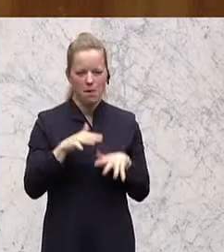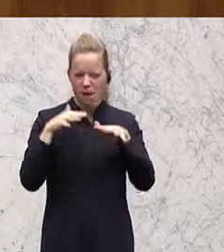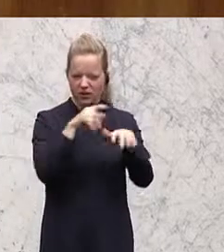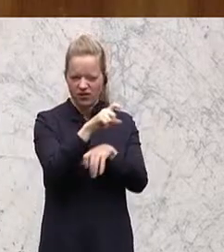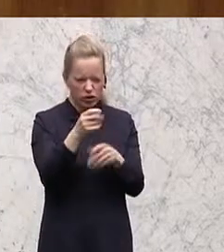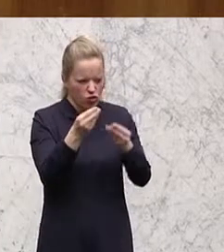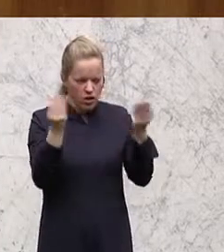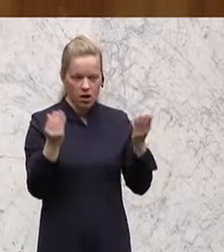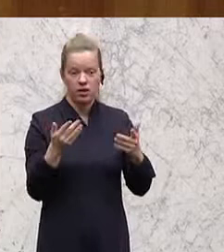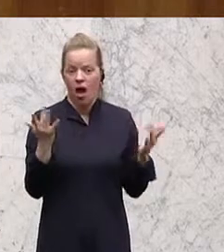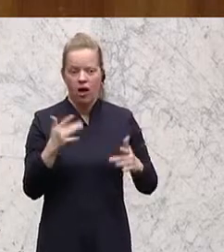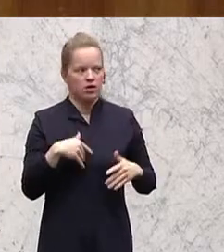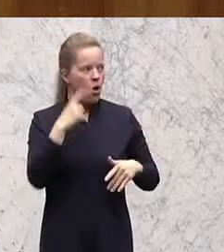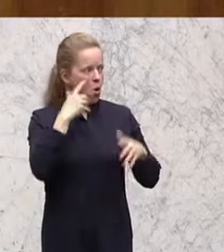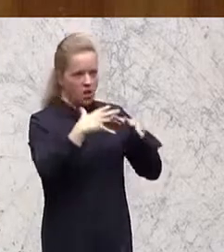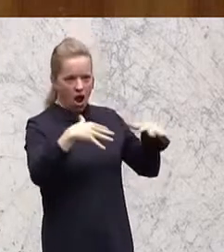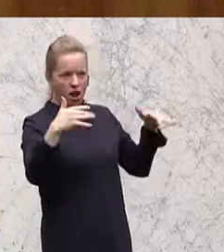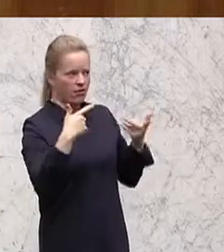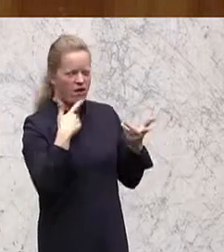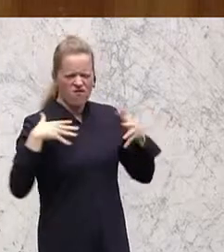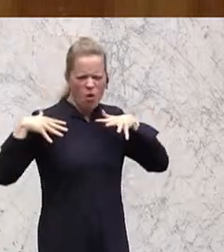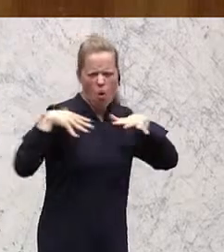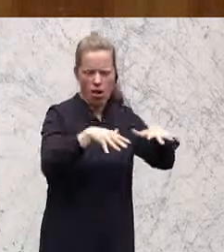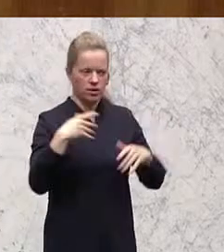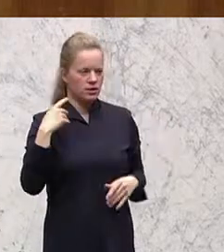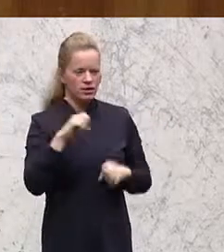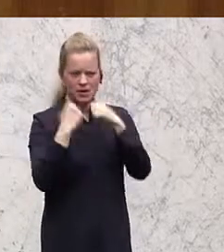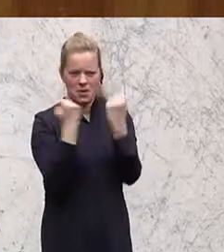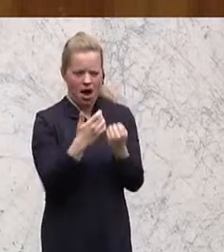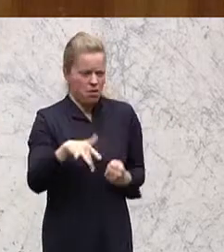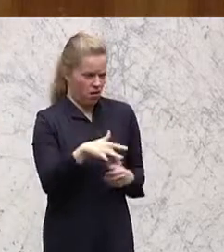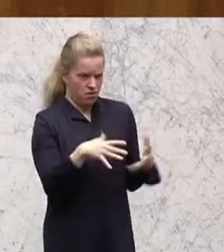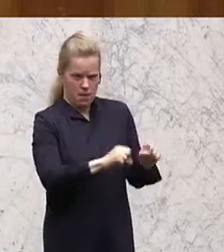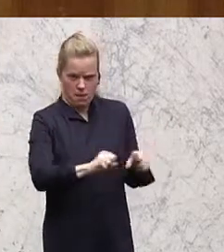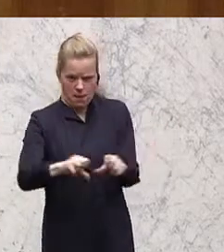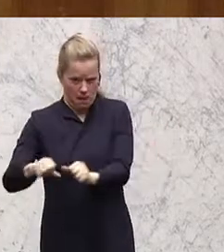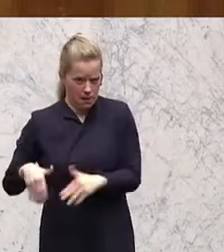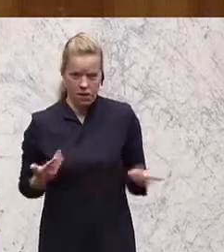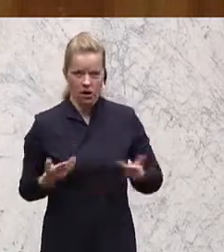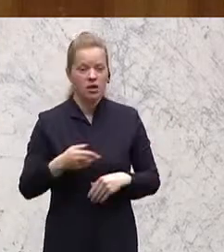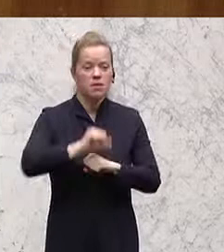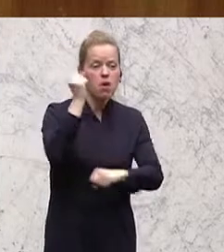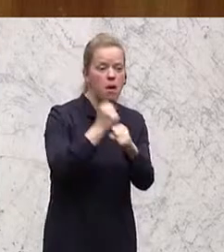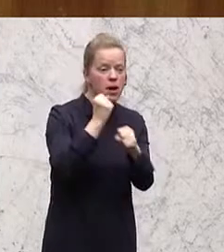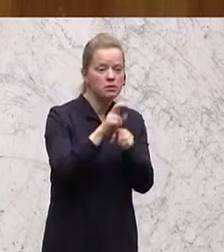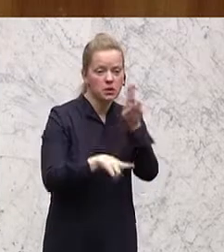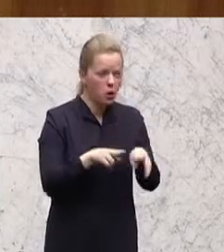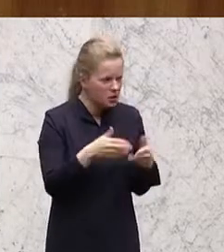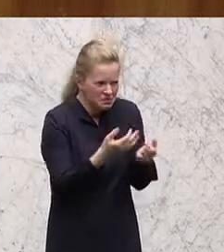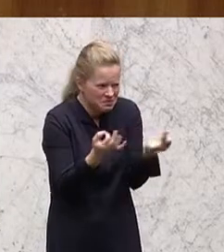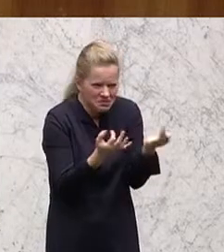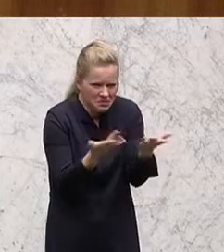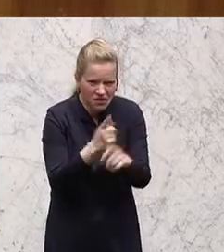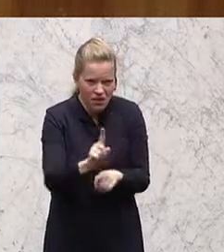mit überfüllten Hörsälen, fehlenden Seminarplätzen, fehlenden Diplomarbeitsbetreuern. Die hohe Dropoutquote